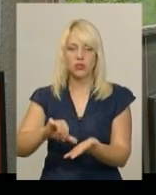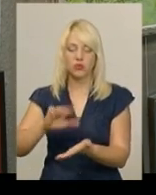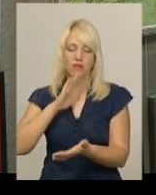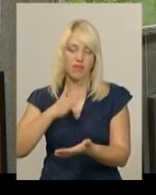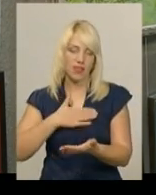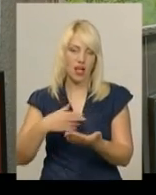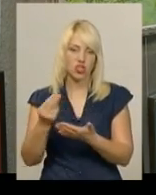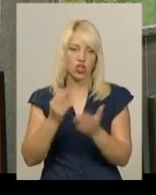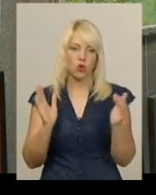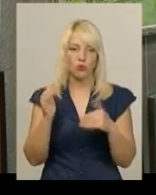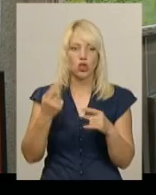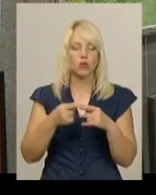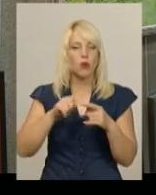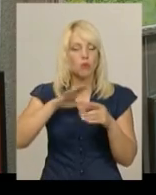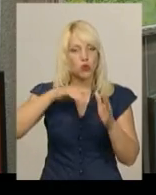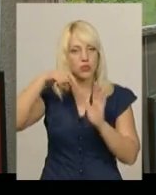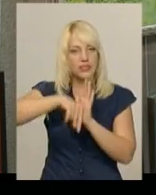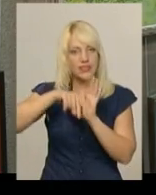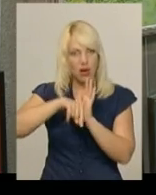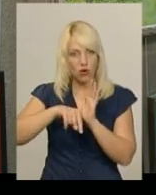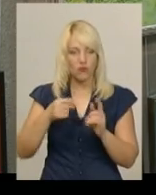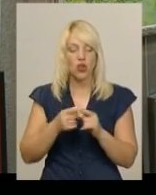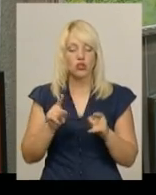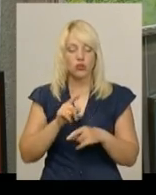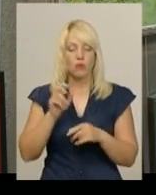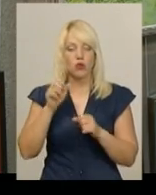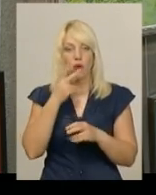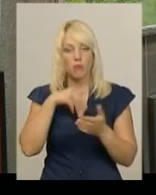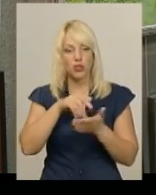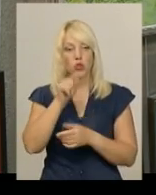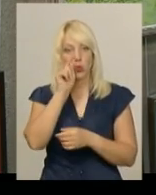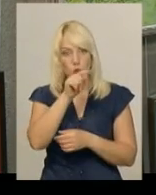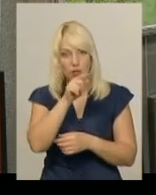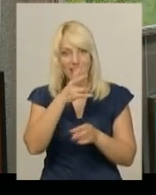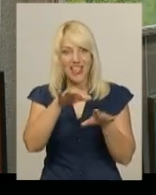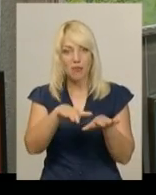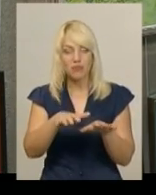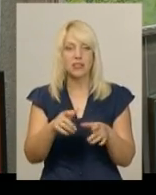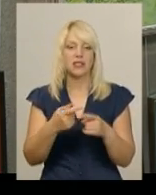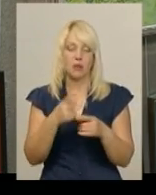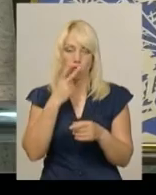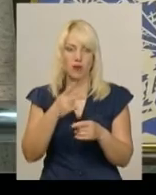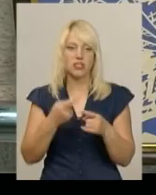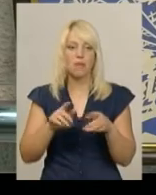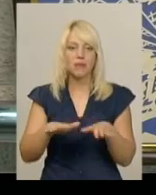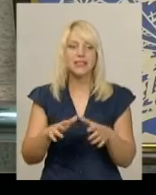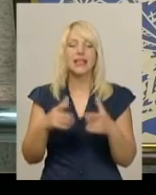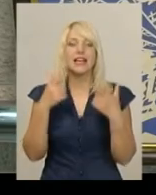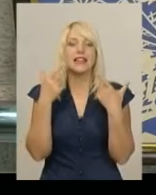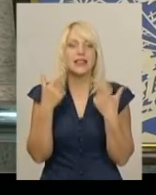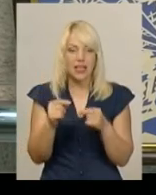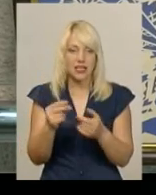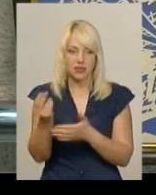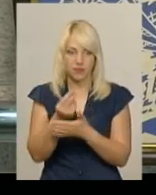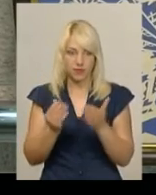того, щоб це було як знаково, щоб люди знали, що можна піти туди і побачити те місце, яке зображено на картині. Оксана Цибальок